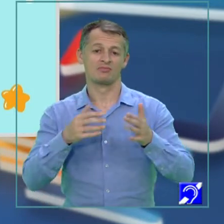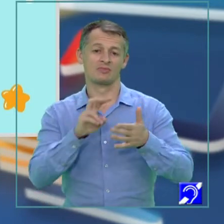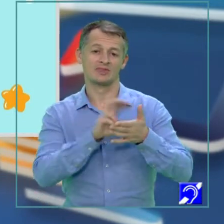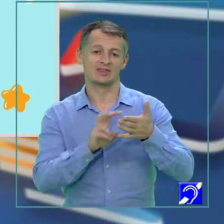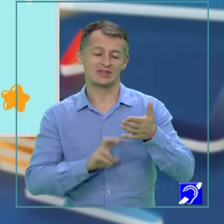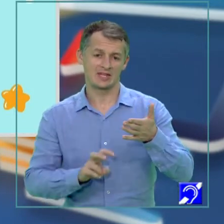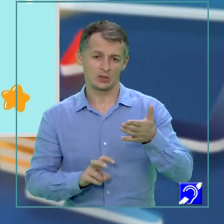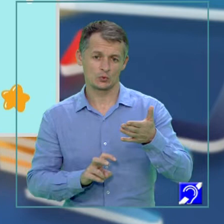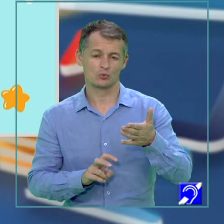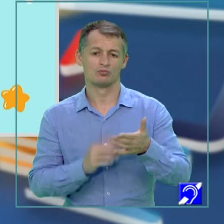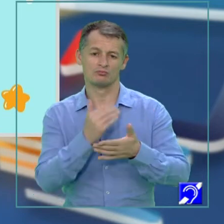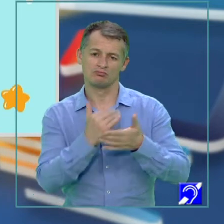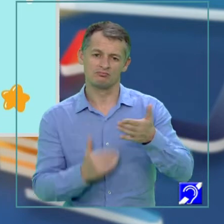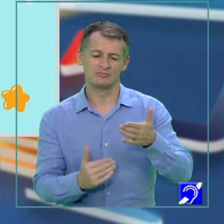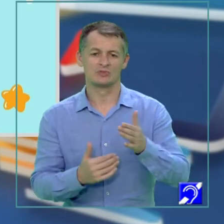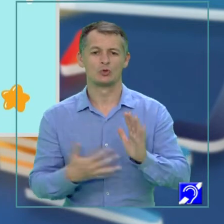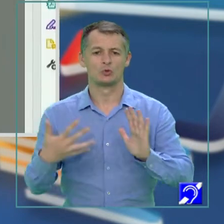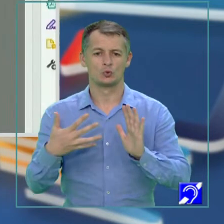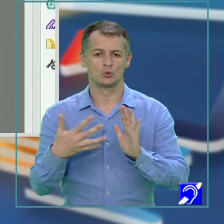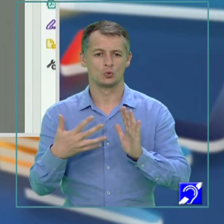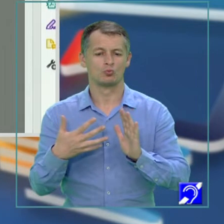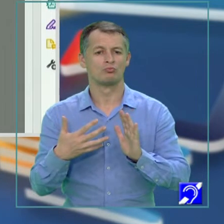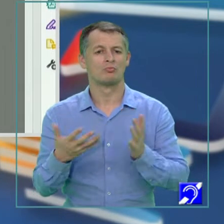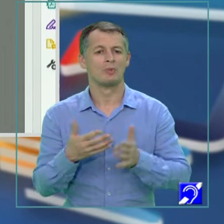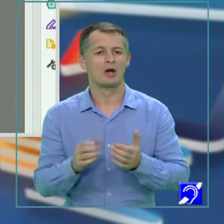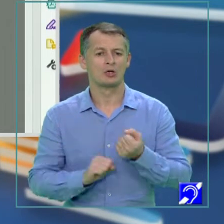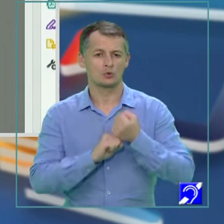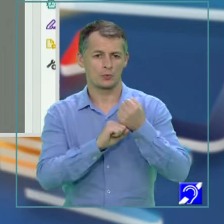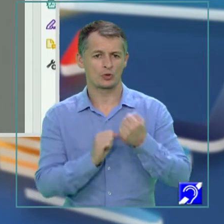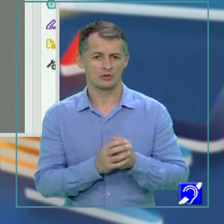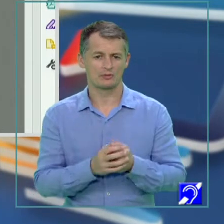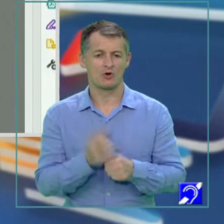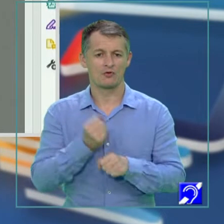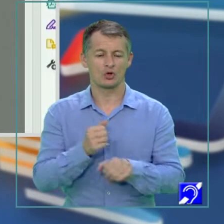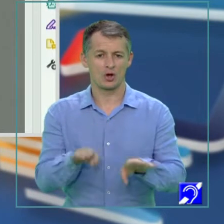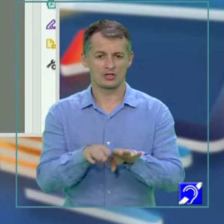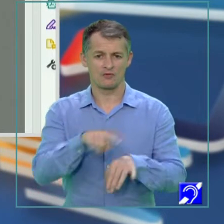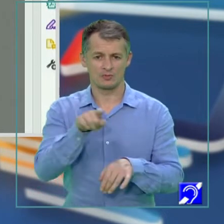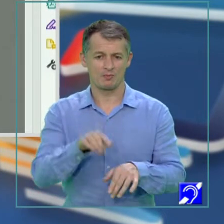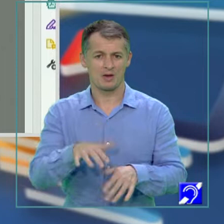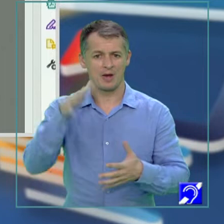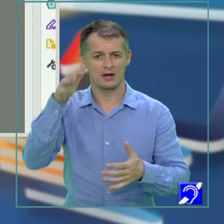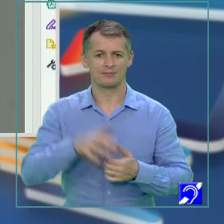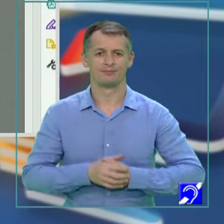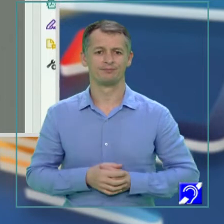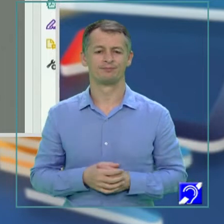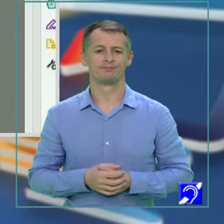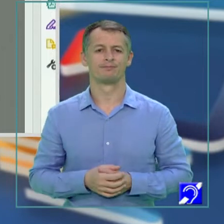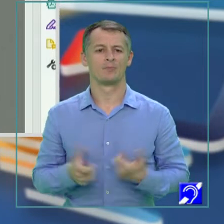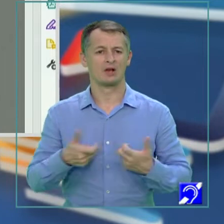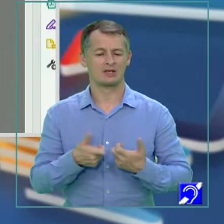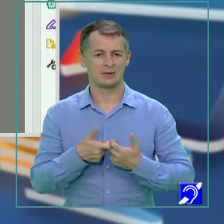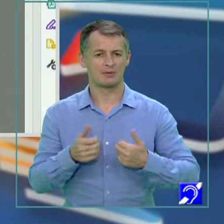rezolvat colegii voștri mai mari și să vedem cum este acest text